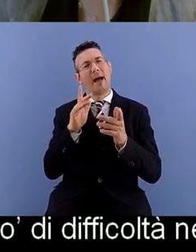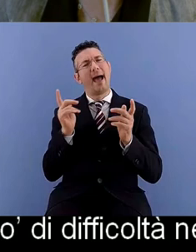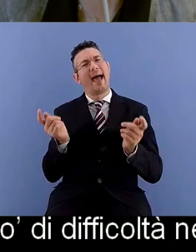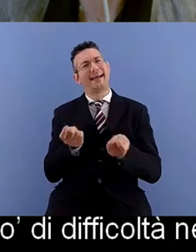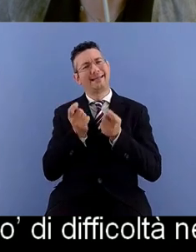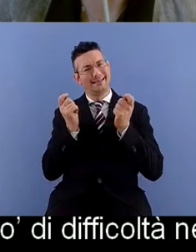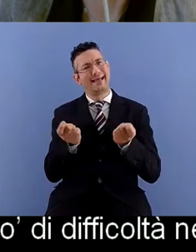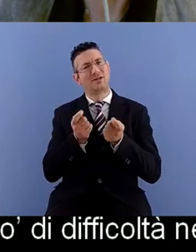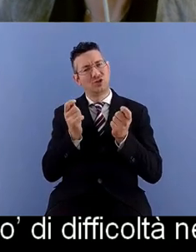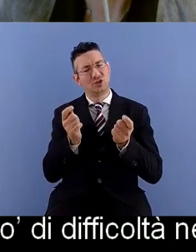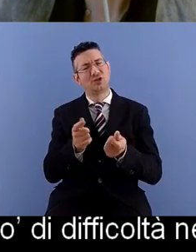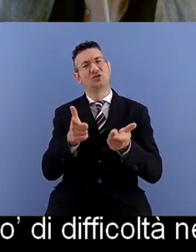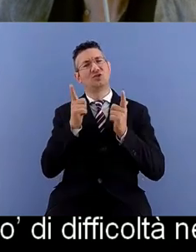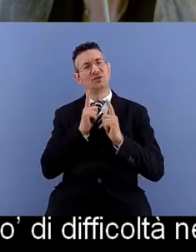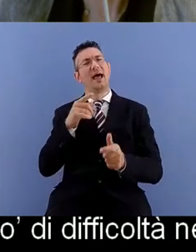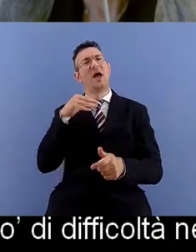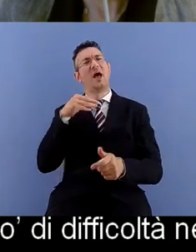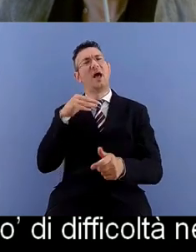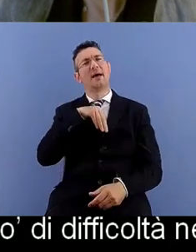consapevolezza